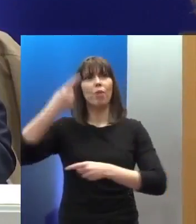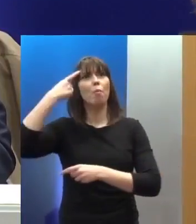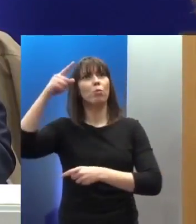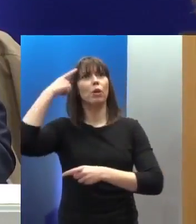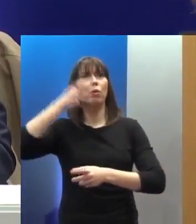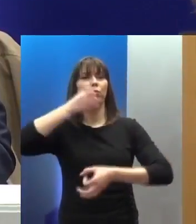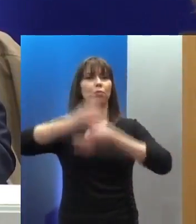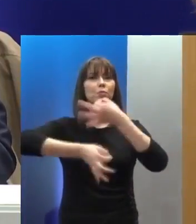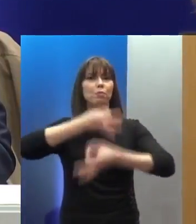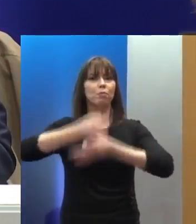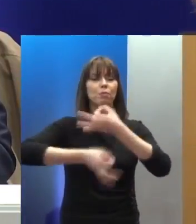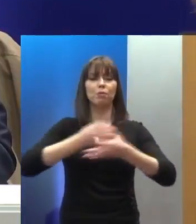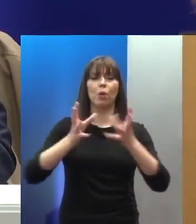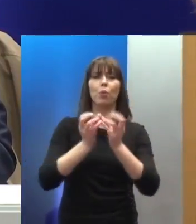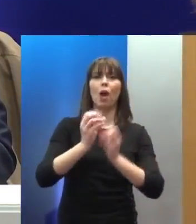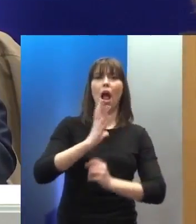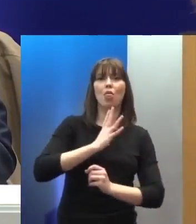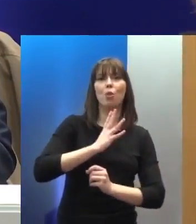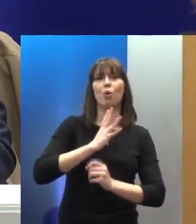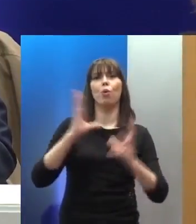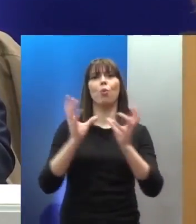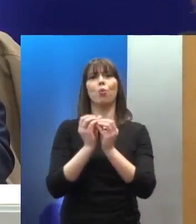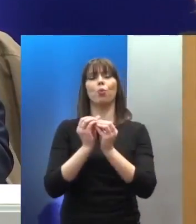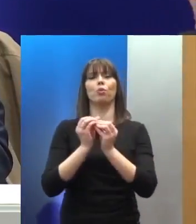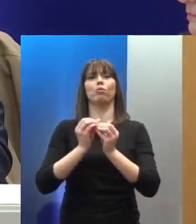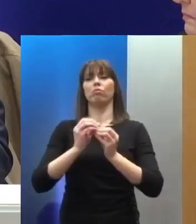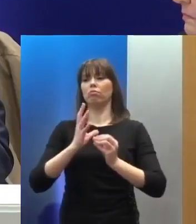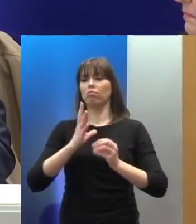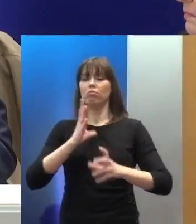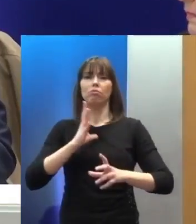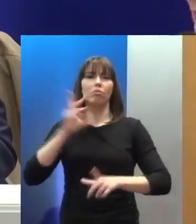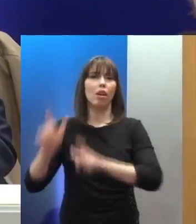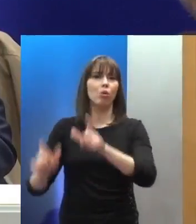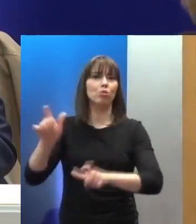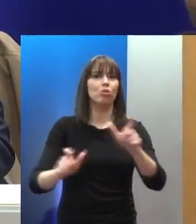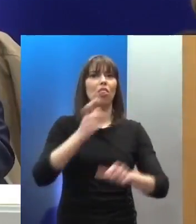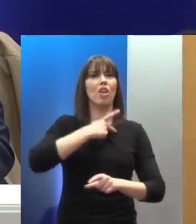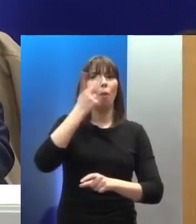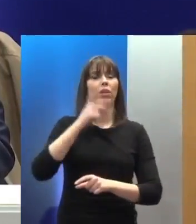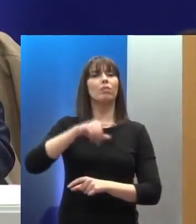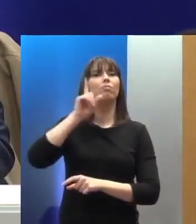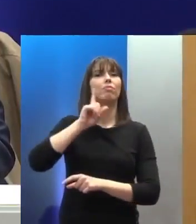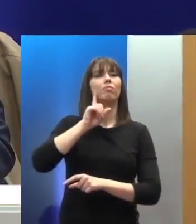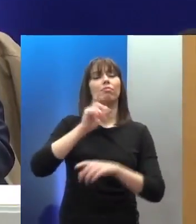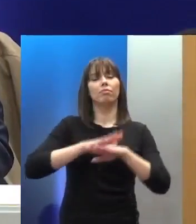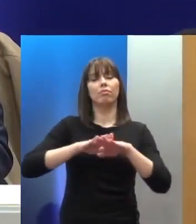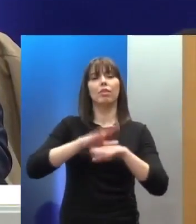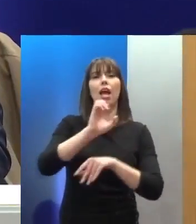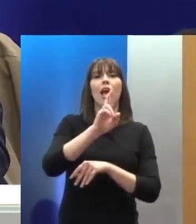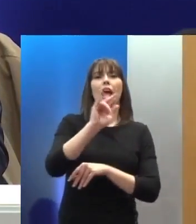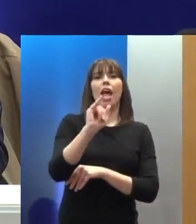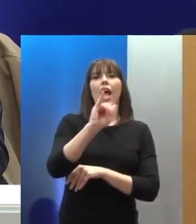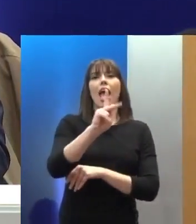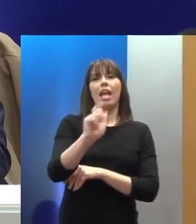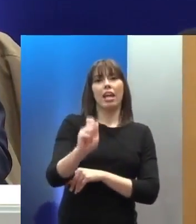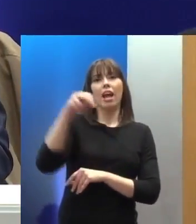άνθρωπο τους λαούς και τα δικαιώματα. Η Ερικα Νταΐ δεν είναι πια κοντά μας. Είναι ένας άνθρωπος ο οποίος